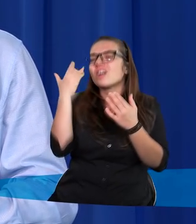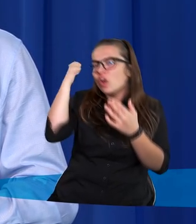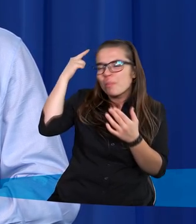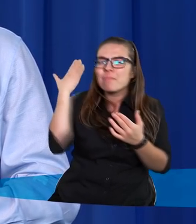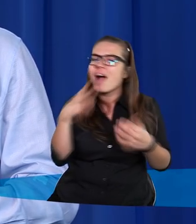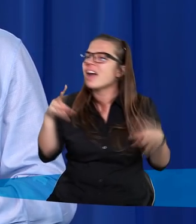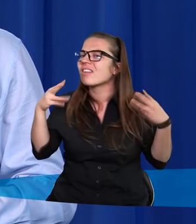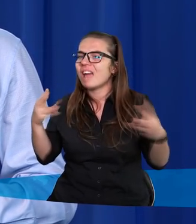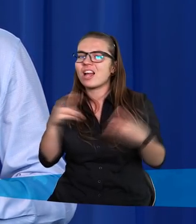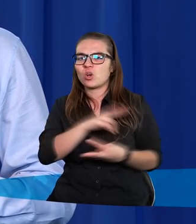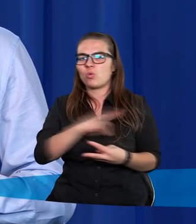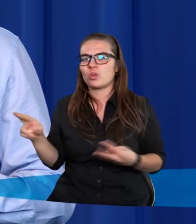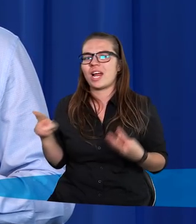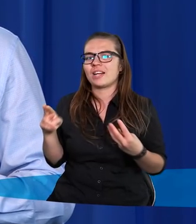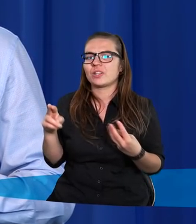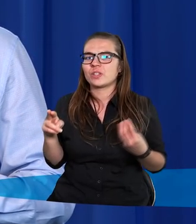ważną rzecz.